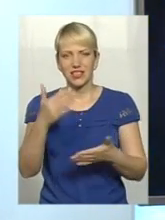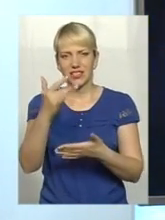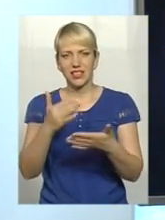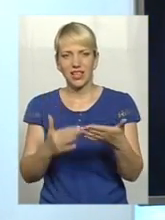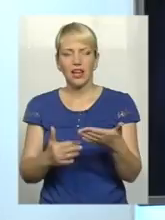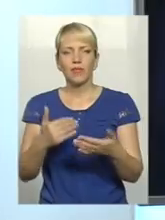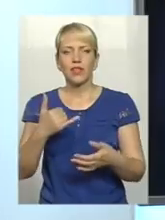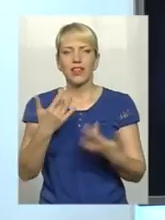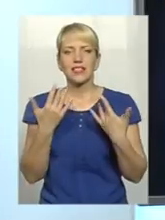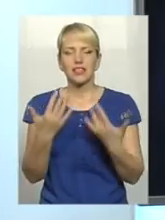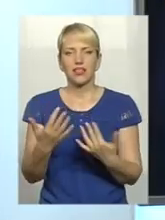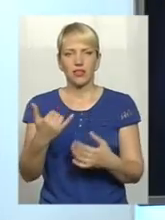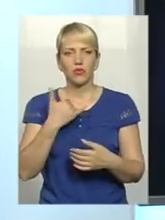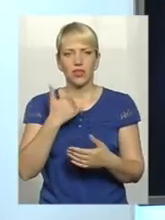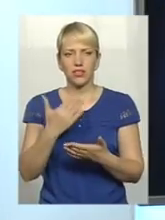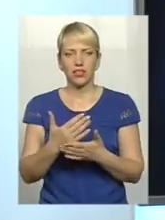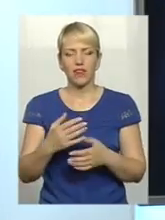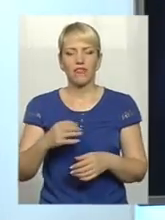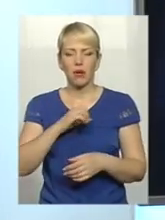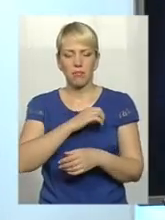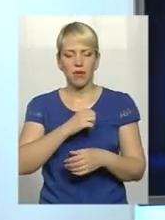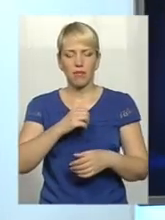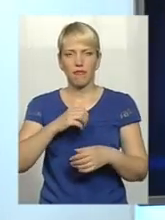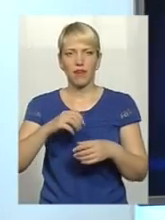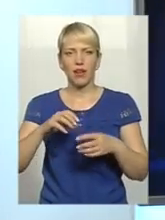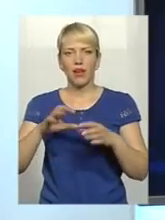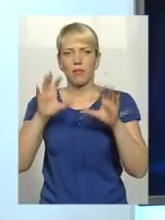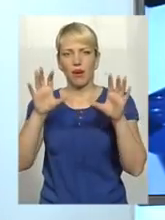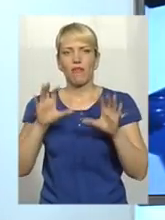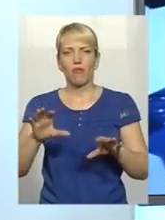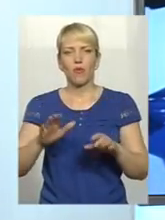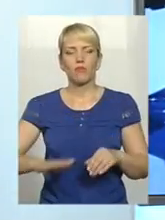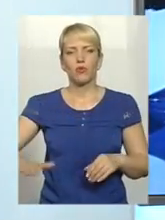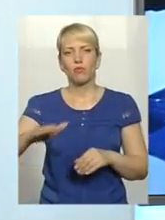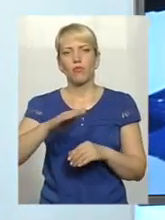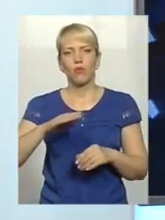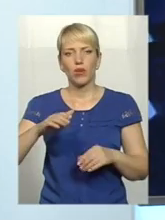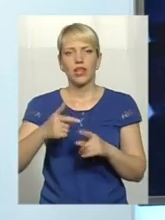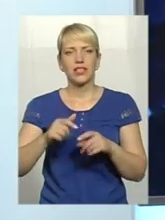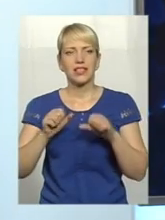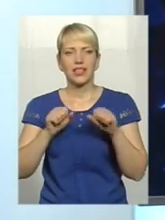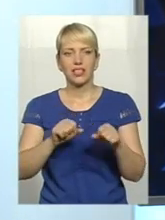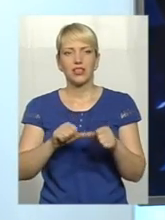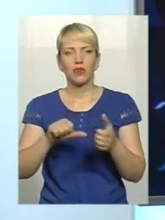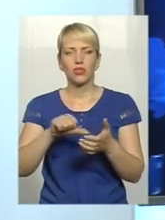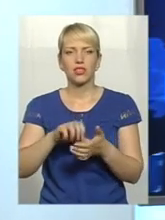в нас в правовому полі захищені демобілізовані учасники АТО?